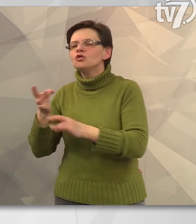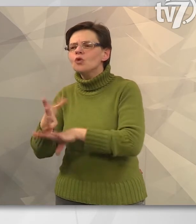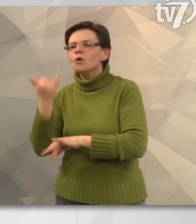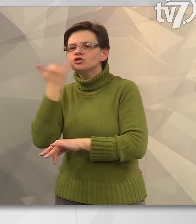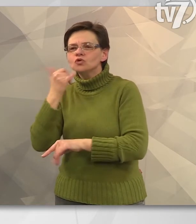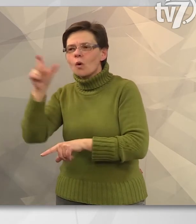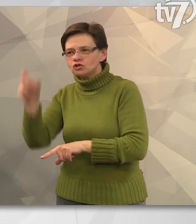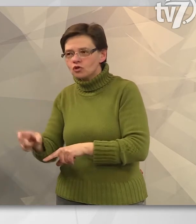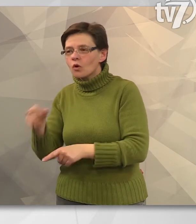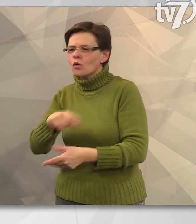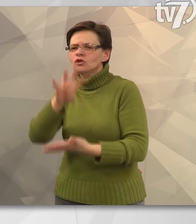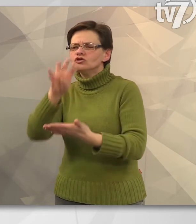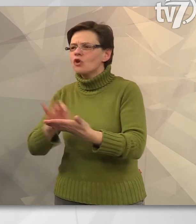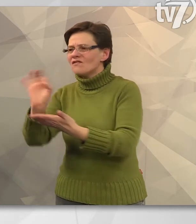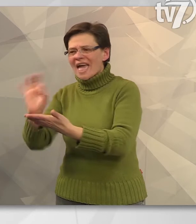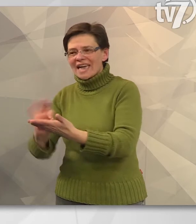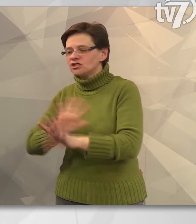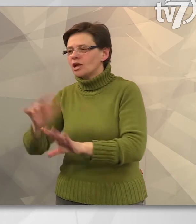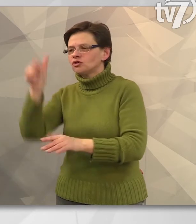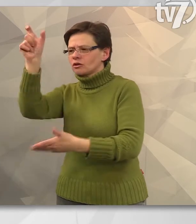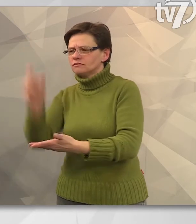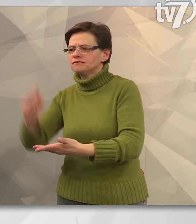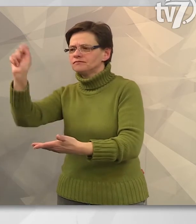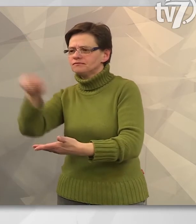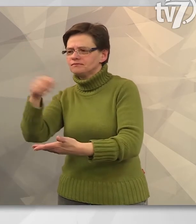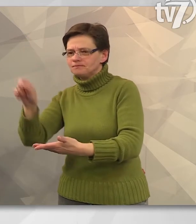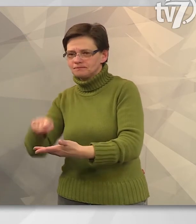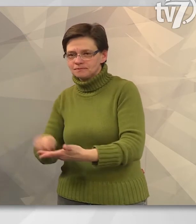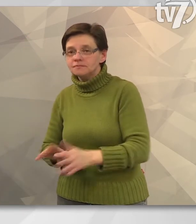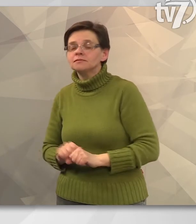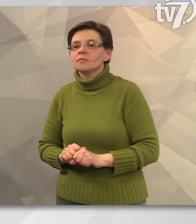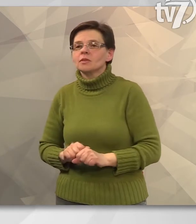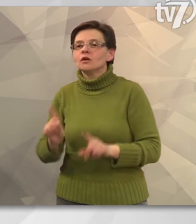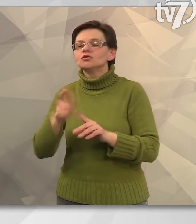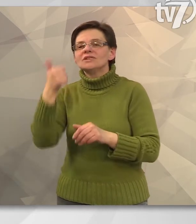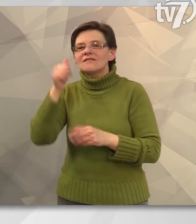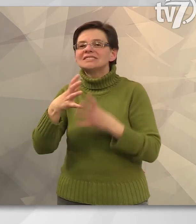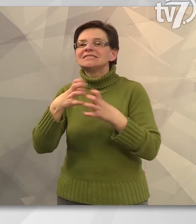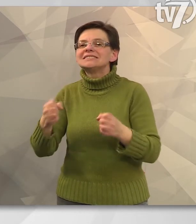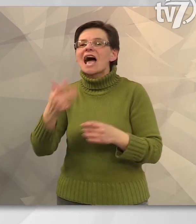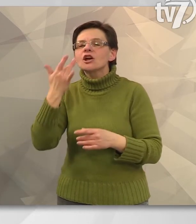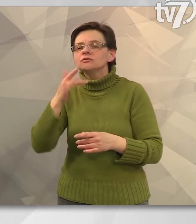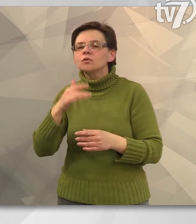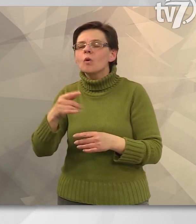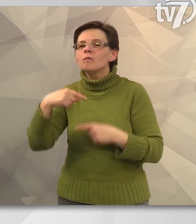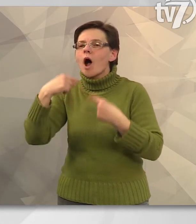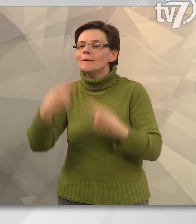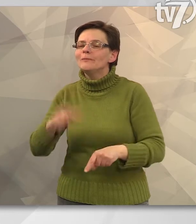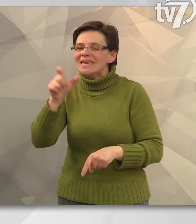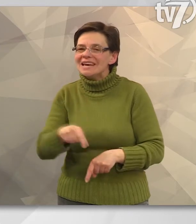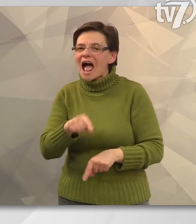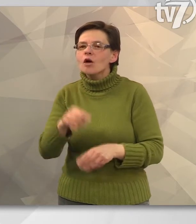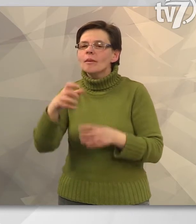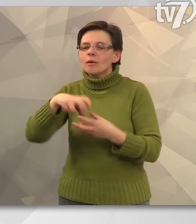Ők az úgynevezett gyorskostók, ők szöveges bírálatot nem készítenek róla, csak egy sávba besorolják. Az úgynevezett száraz próba bíráló